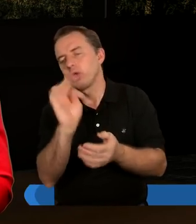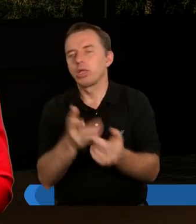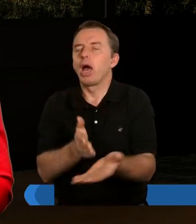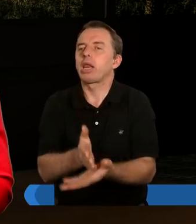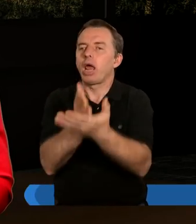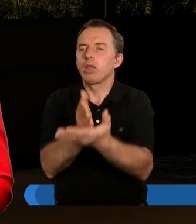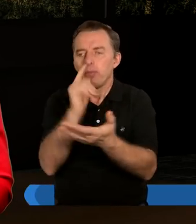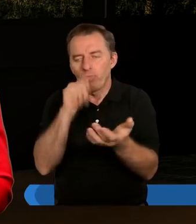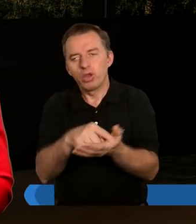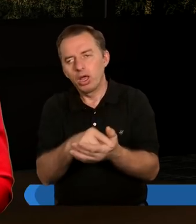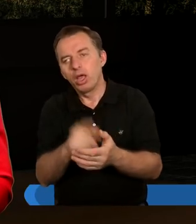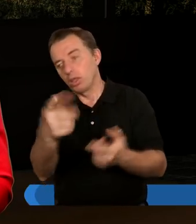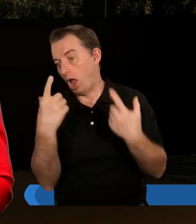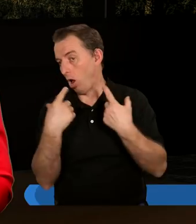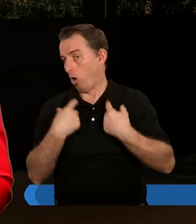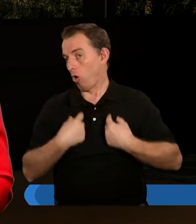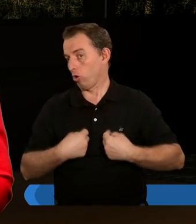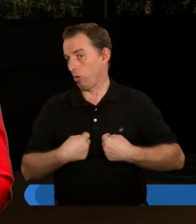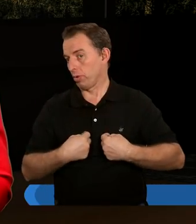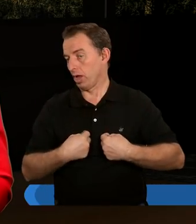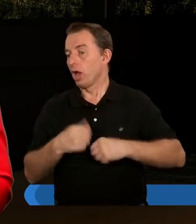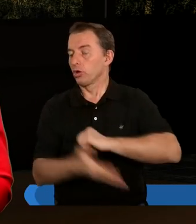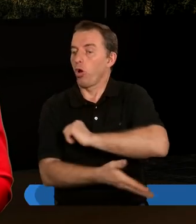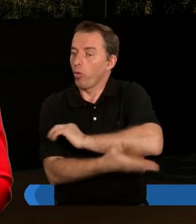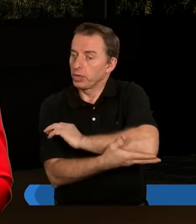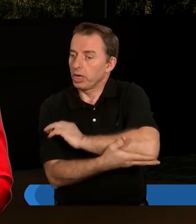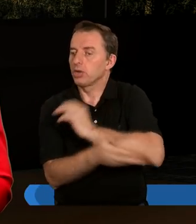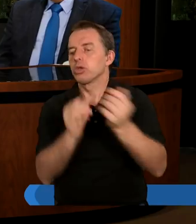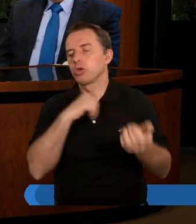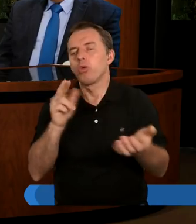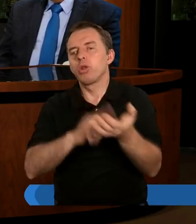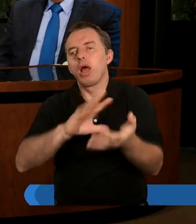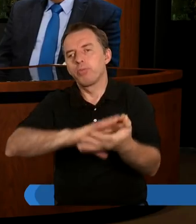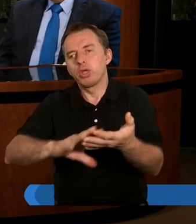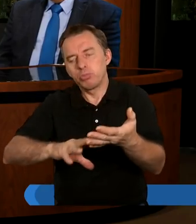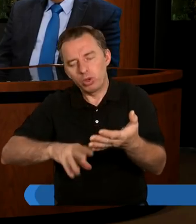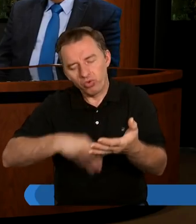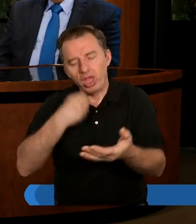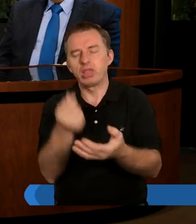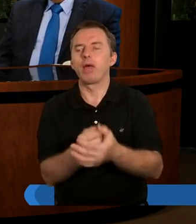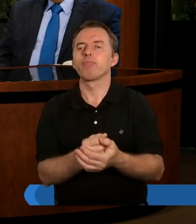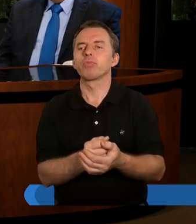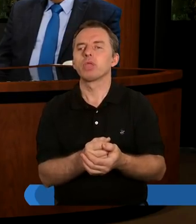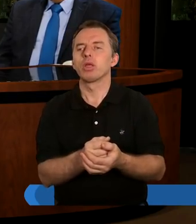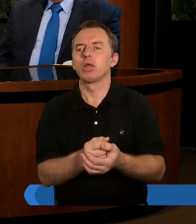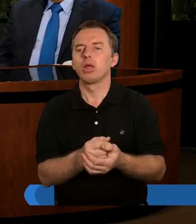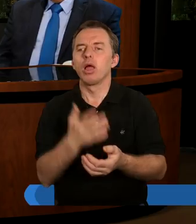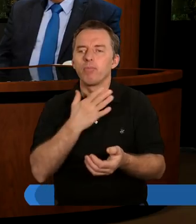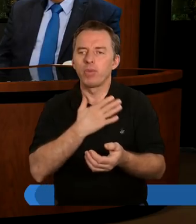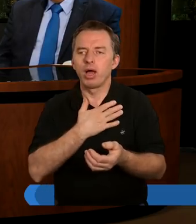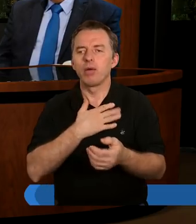też powinniśmy sprawdzić, czy jest to osoba, która opiera się na Piśmie Świętym. Proszę. Może jeszcze jedna taka